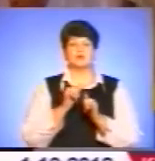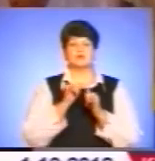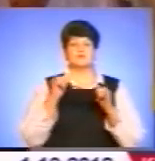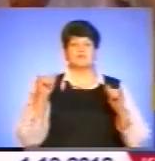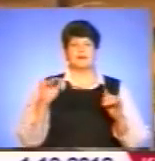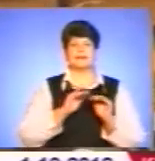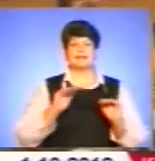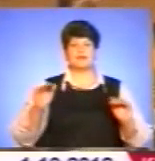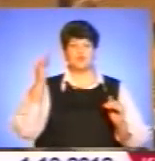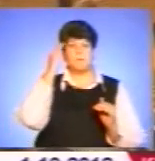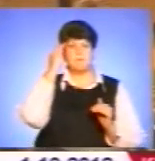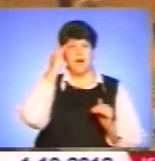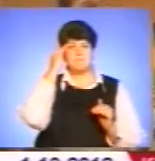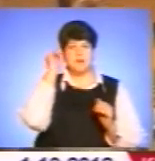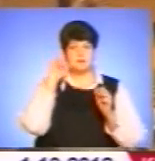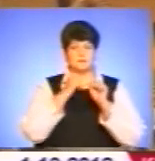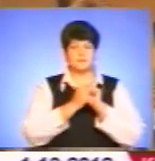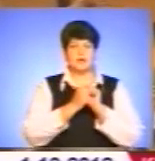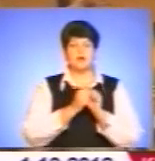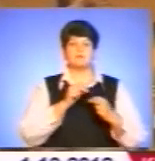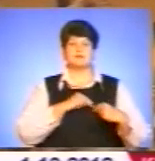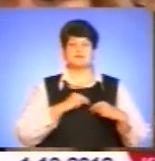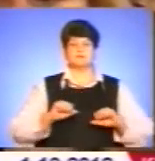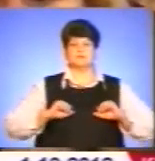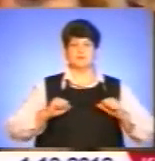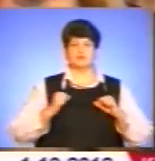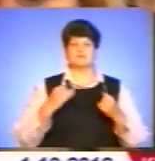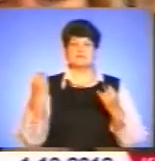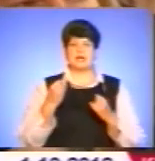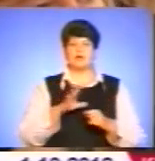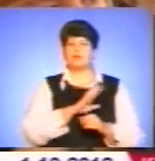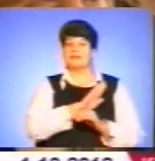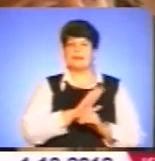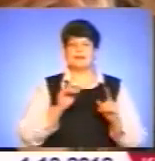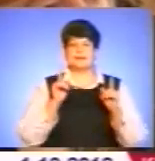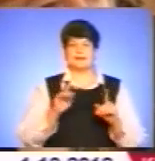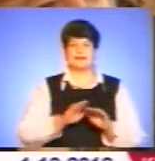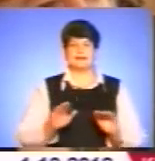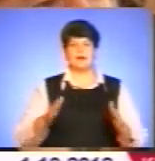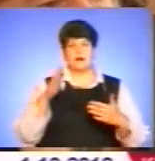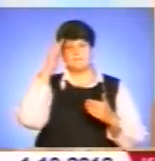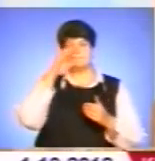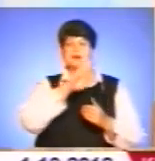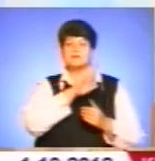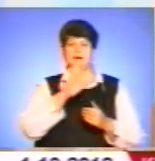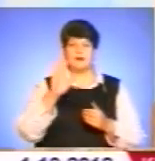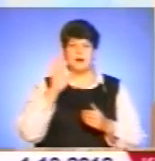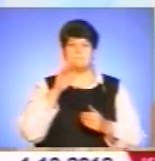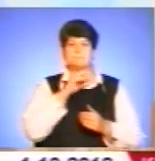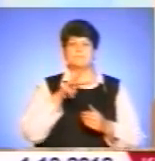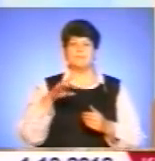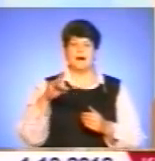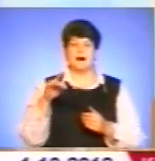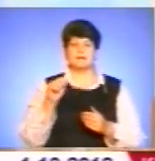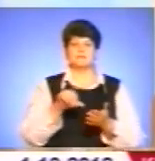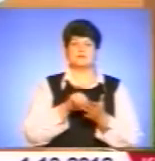пам'ять. Працівники бібліотеки намагалися, щоб цікаво було не лише дітям, а й батькам. Марта Чопик представила на дні сімейного